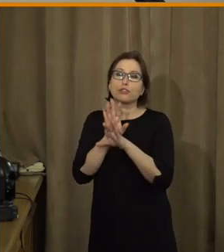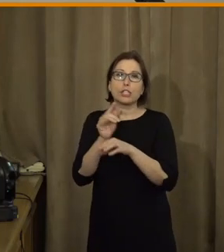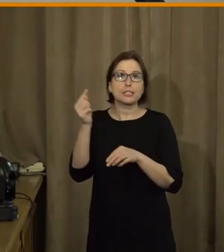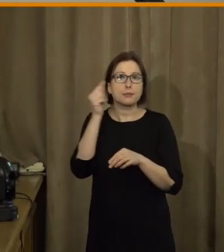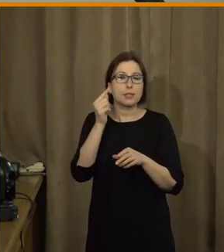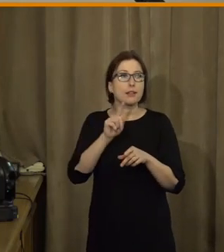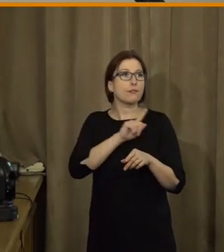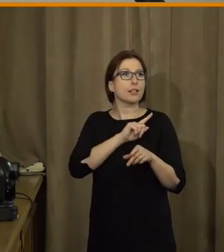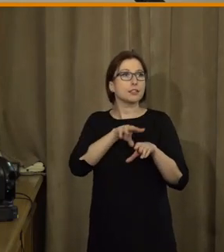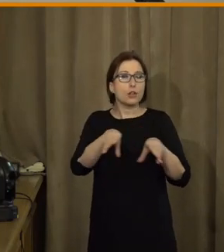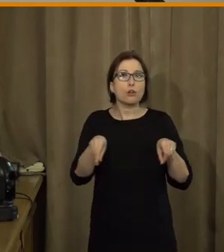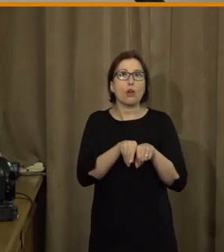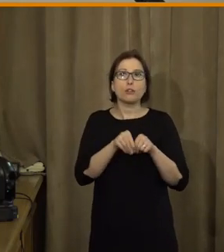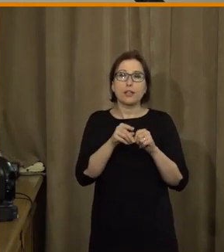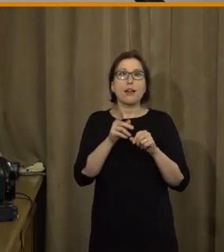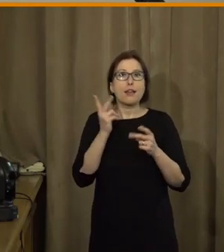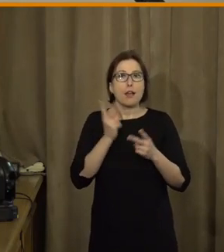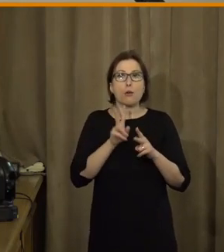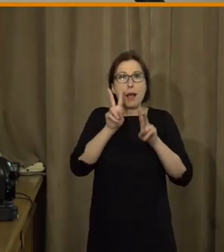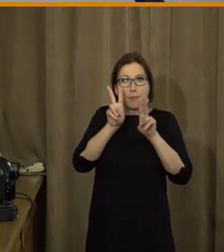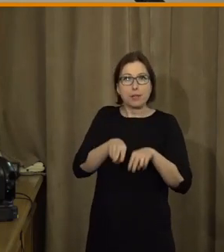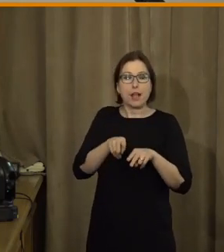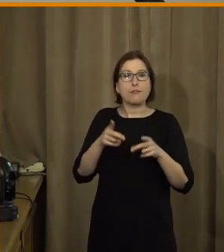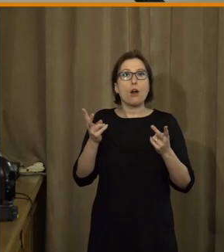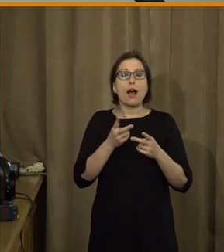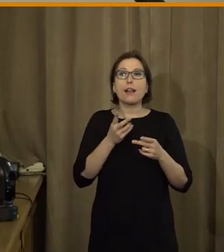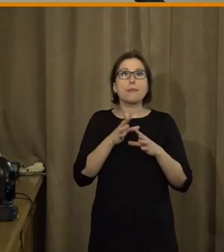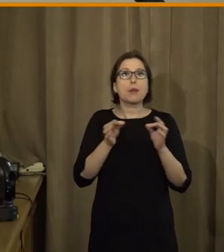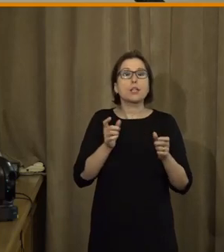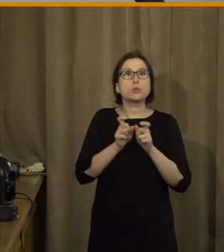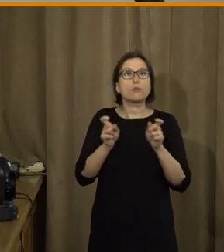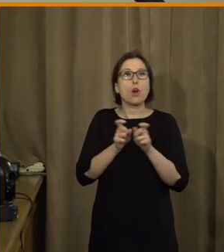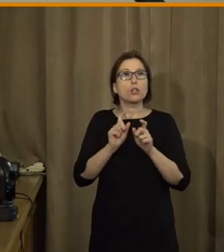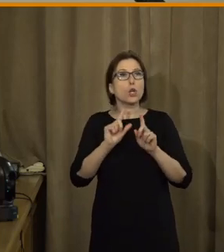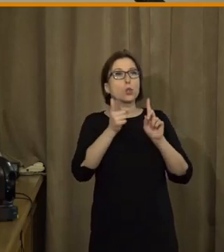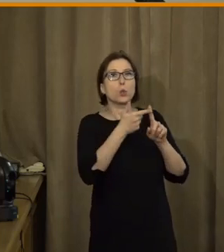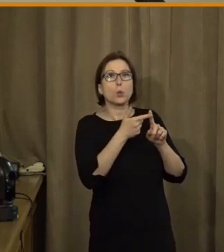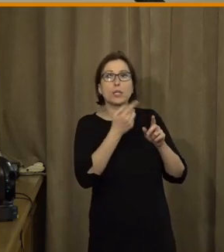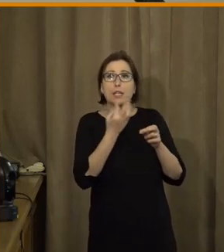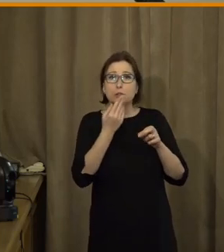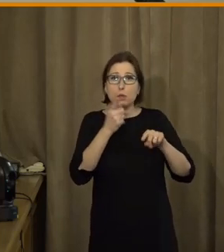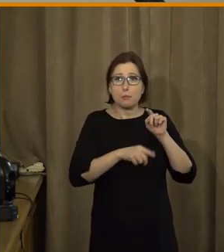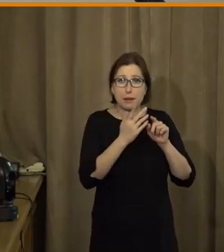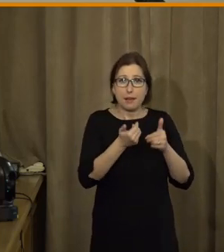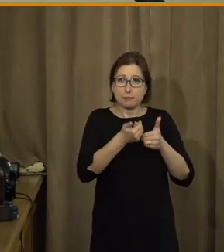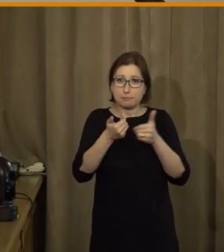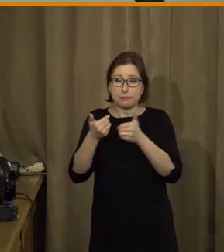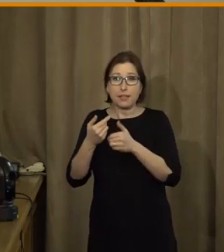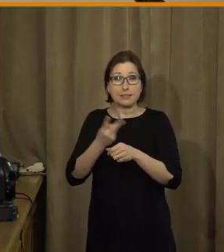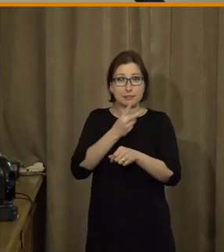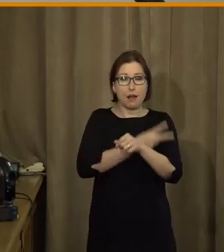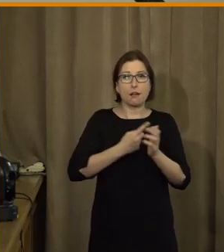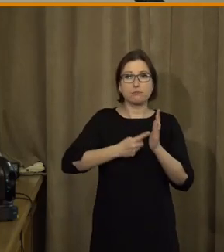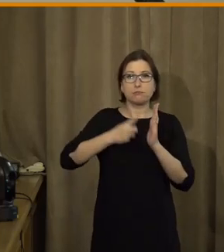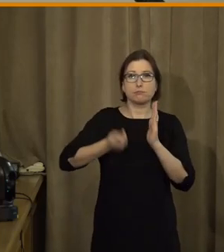štěstí jeho rodiny nebo lidí jemu blízkých takovým způsobem, jež nepůsobí bezdůvodně újmu druhým. To znamená, skutečně není na státu, aby tady